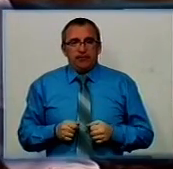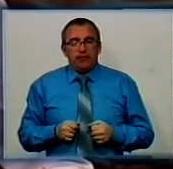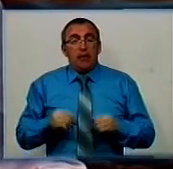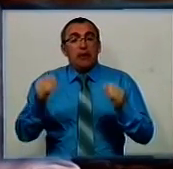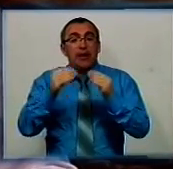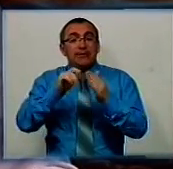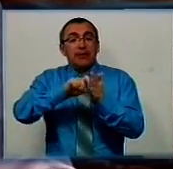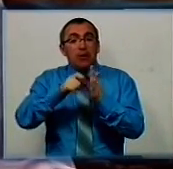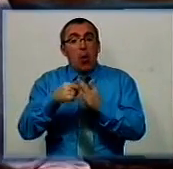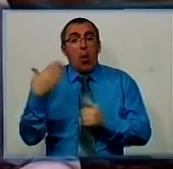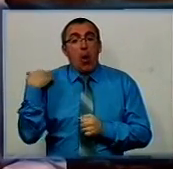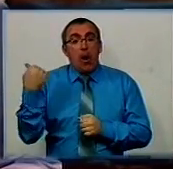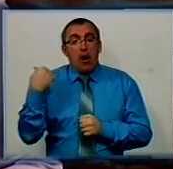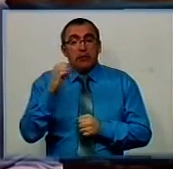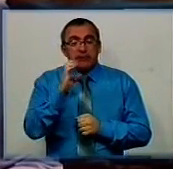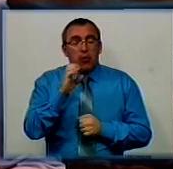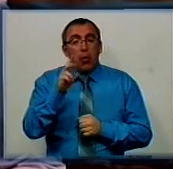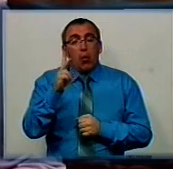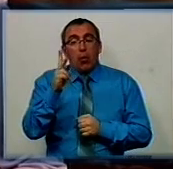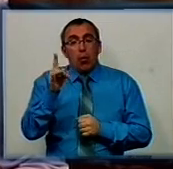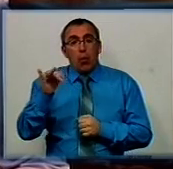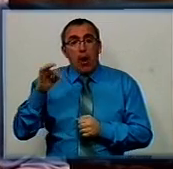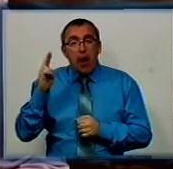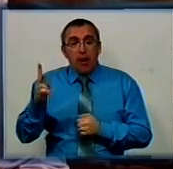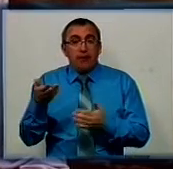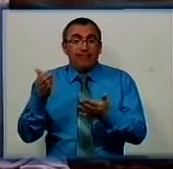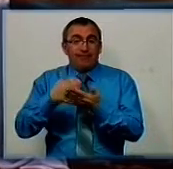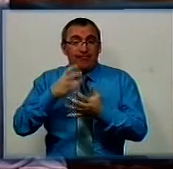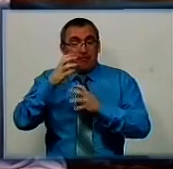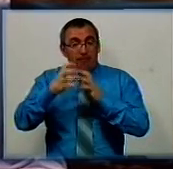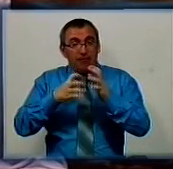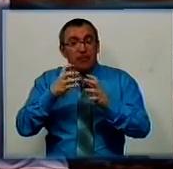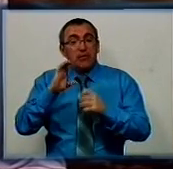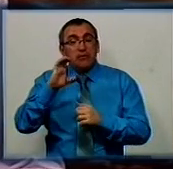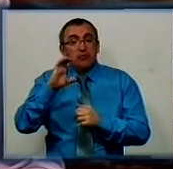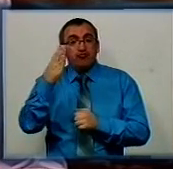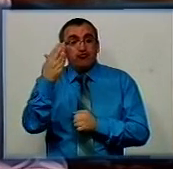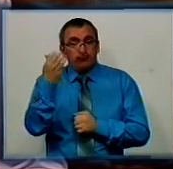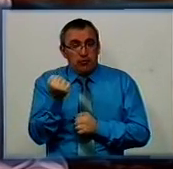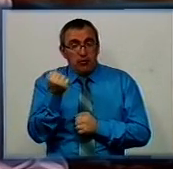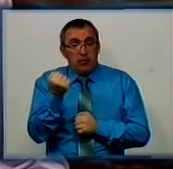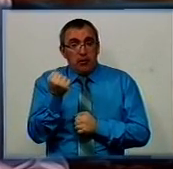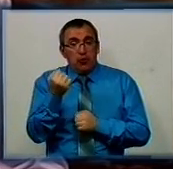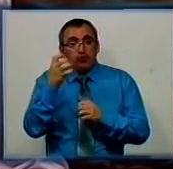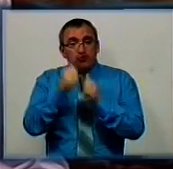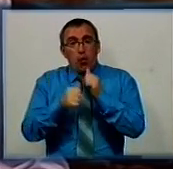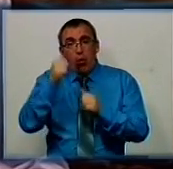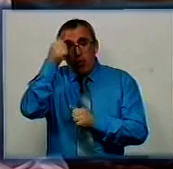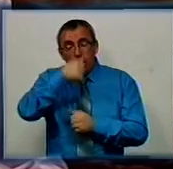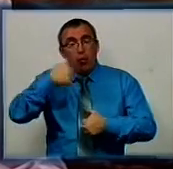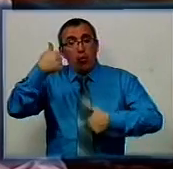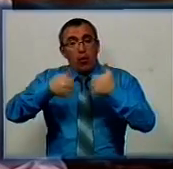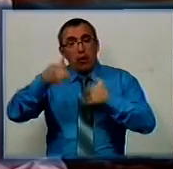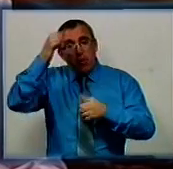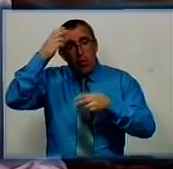Десятикласник з Олександрії Самуїл Кругляк представлятиме Україну на Олімпіаді геніїв у Сполучених Штатах Америки. Це щорічний міжнародний конкурс